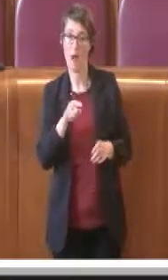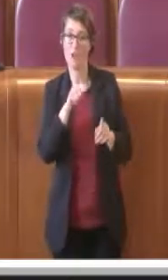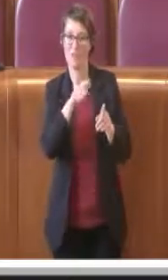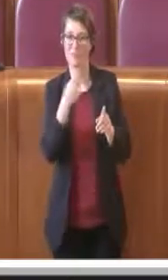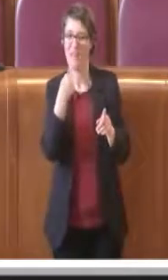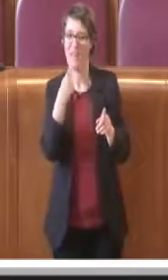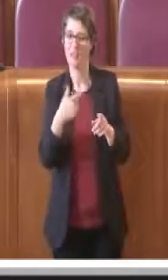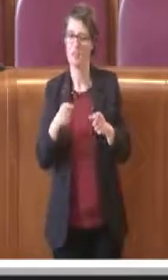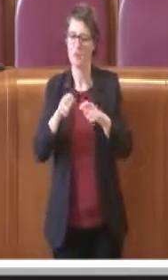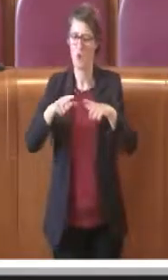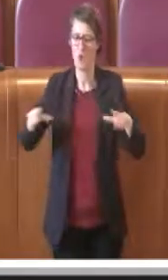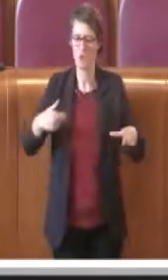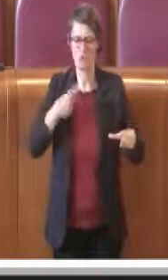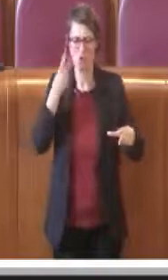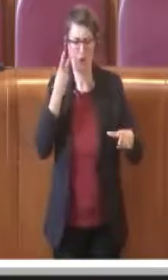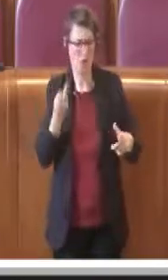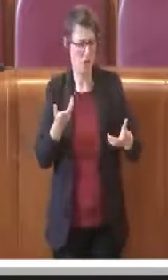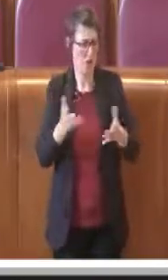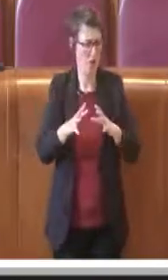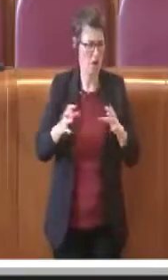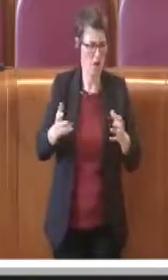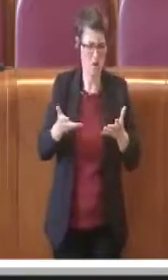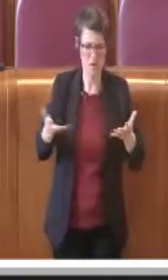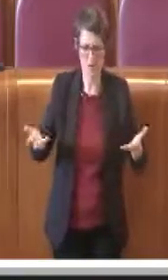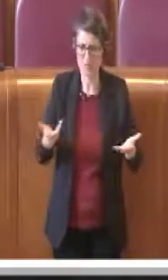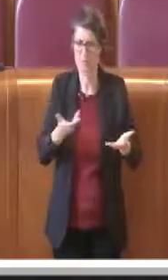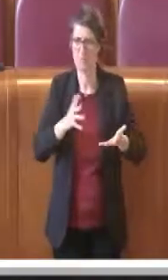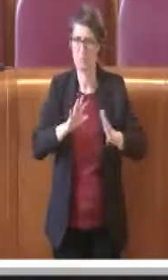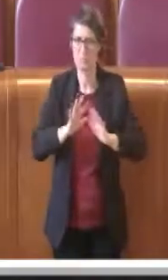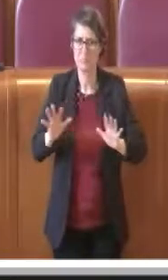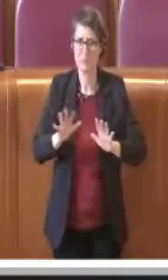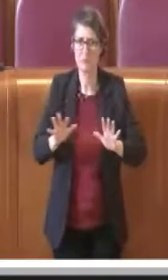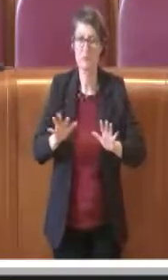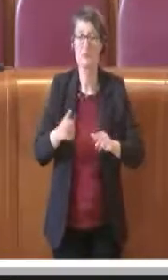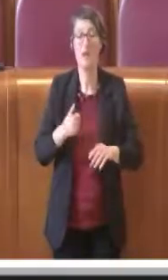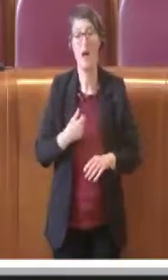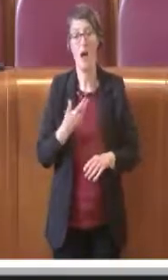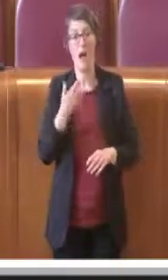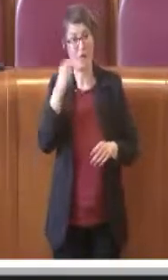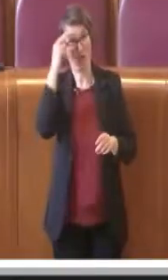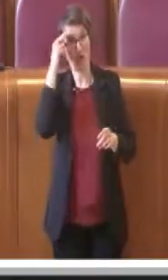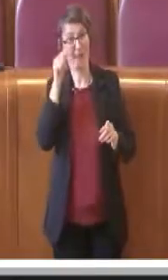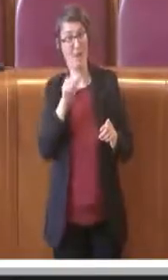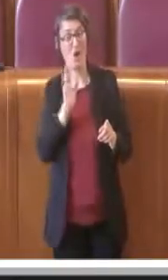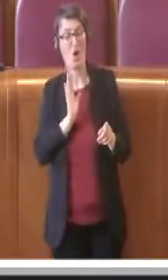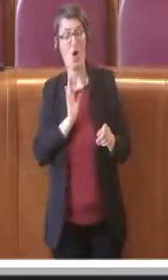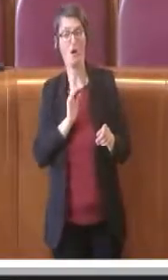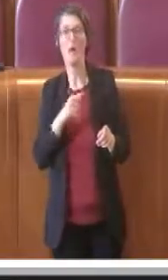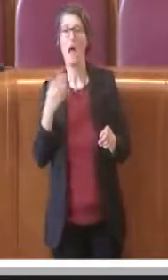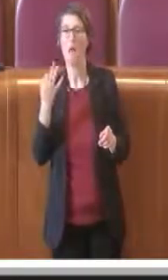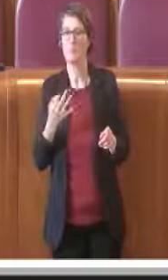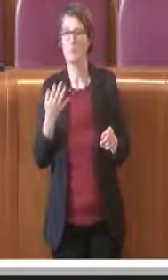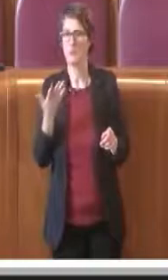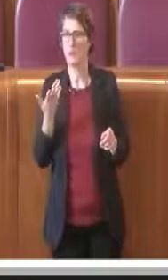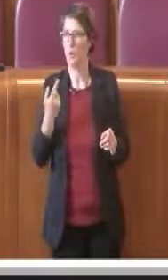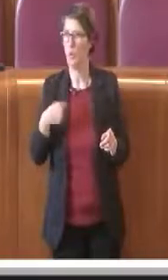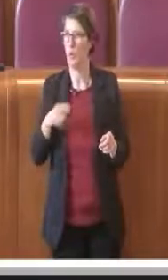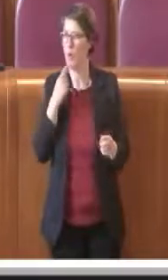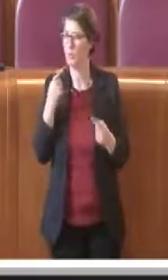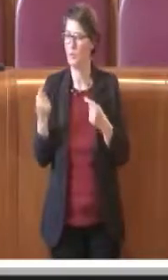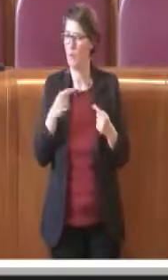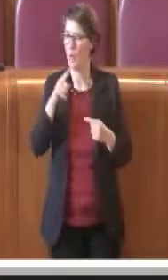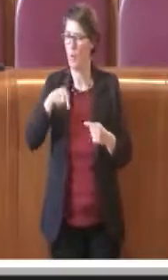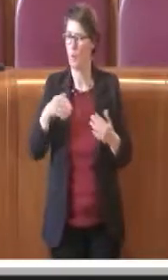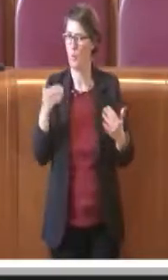la città è nello sfascio più totale, vorrei ricordare che abbiamo discusso sicuramente anche in